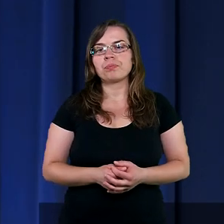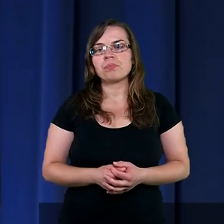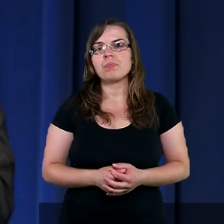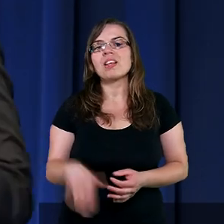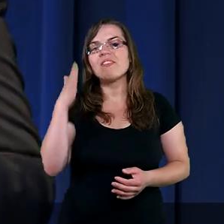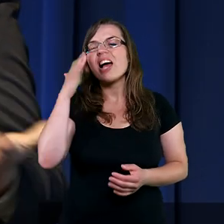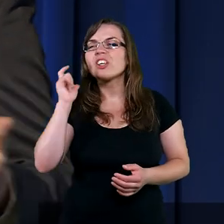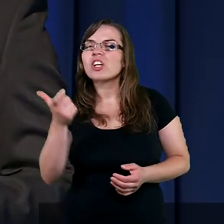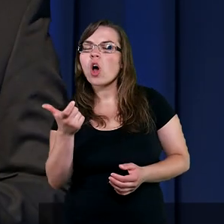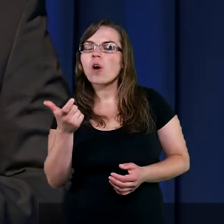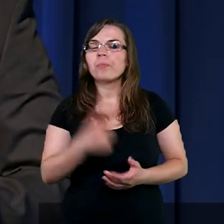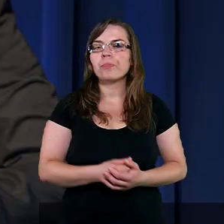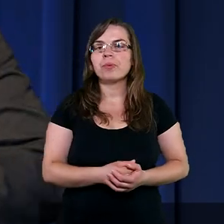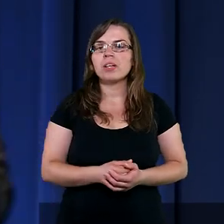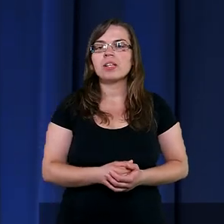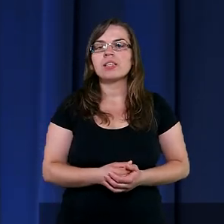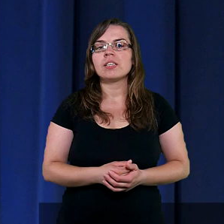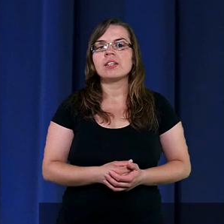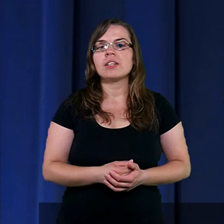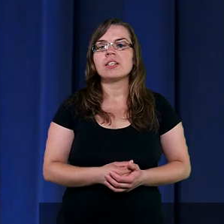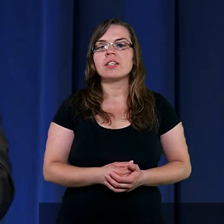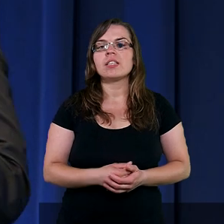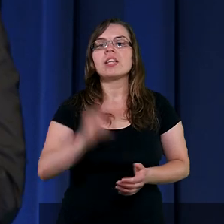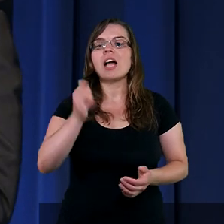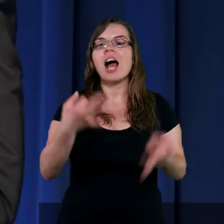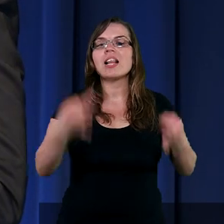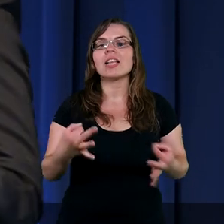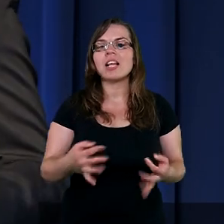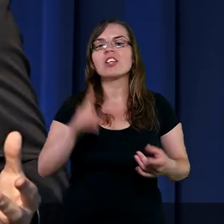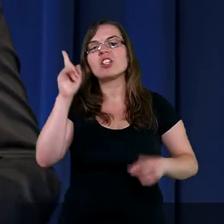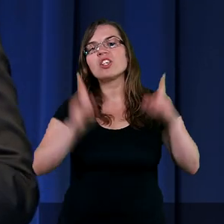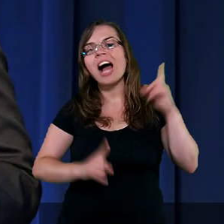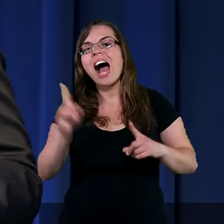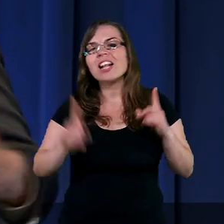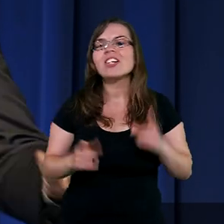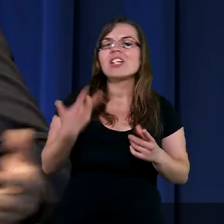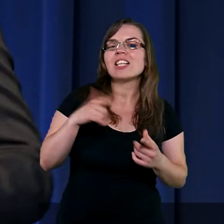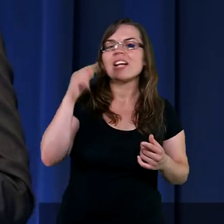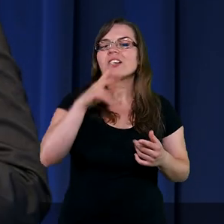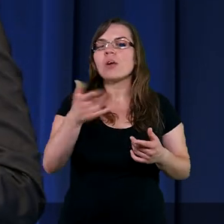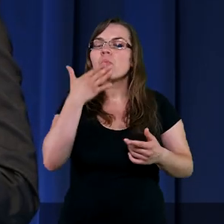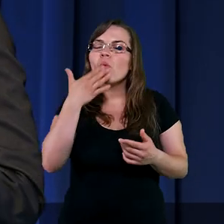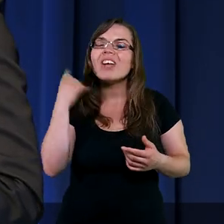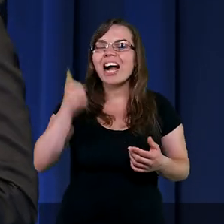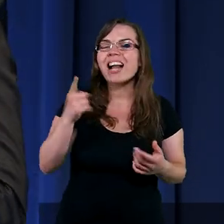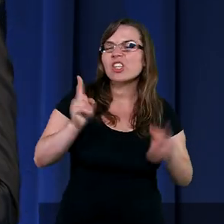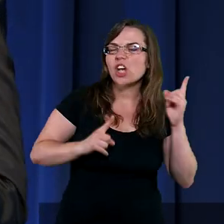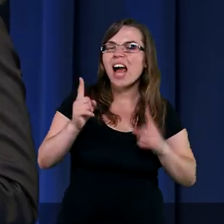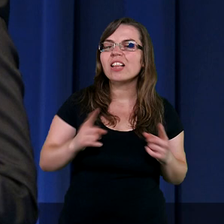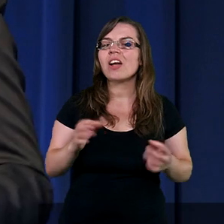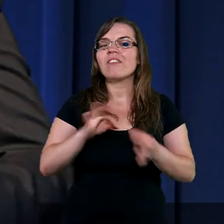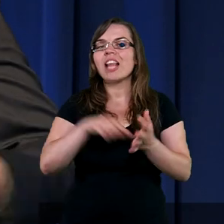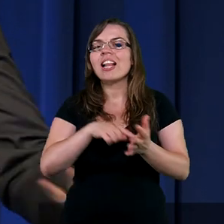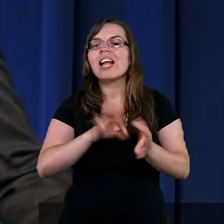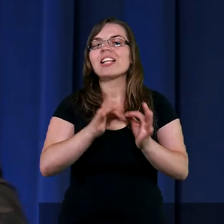Wiecie co, jak ja coraz rzadziej niestety ostatnio mówię kazania, więc to jest tak jakby,